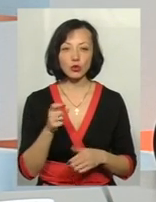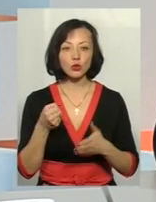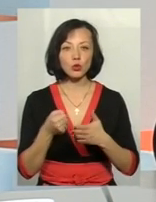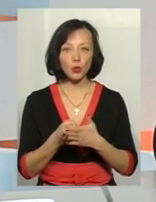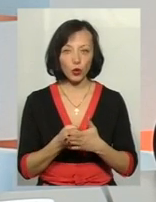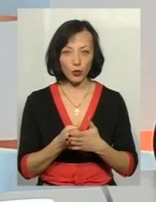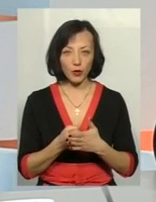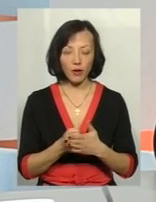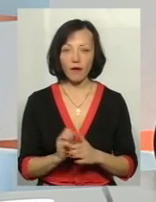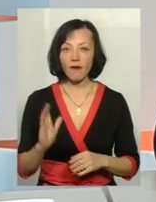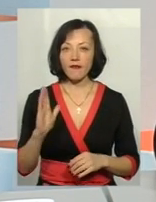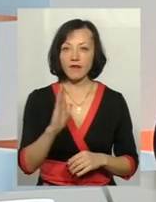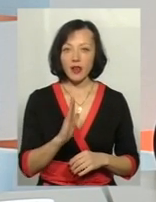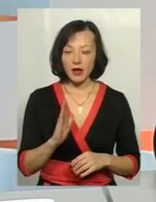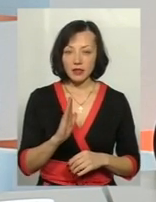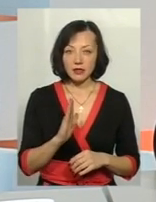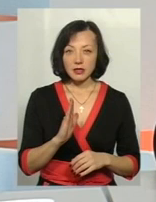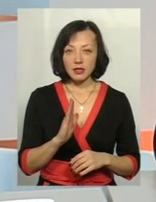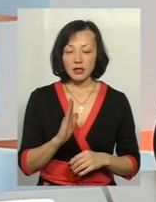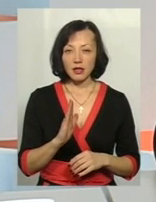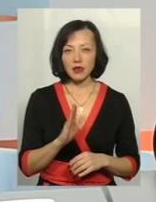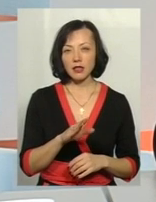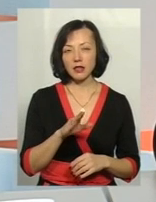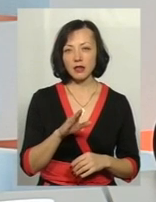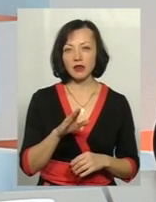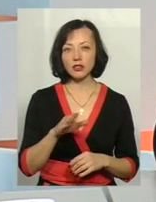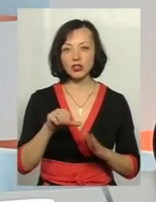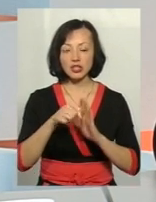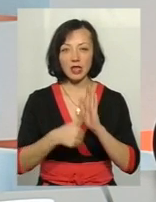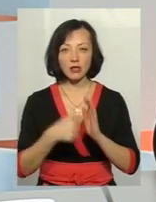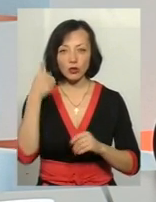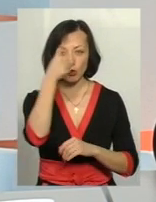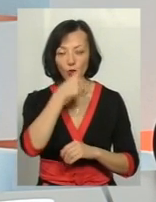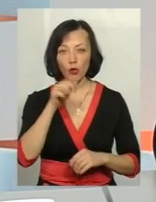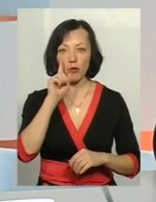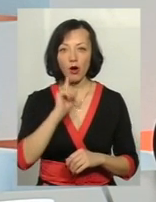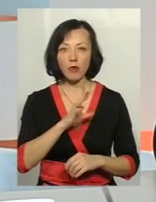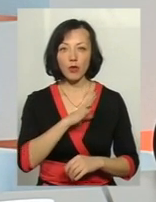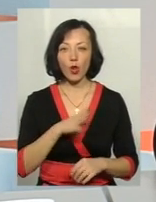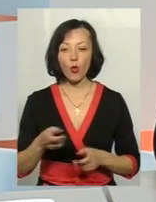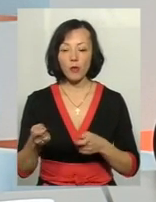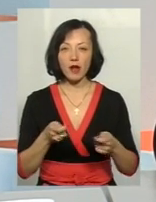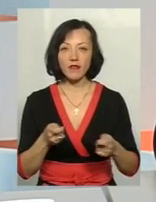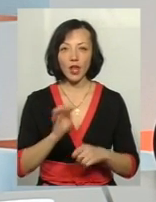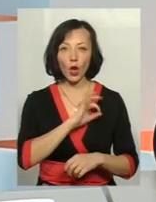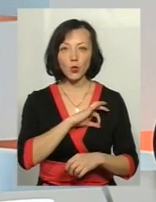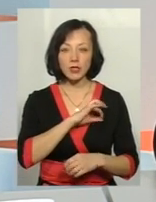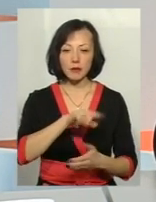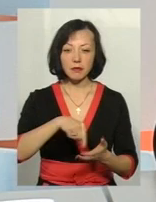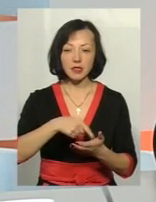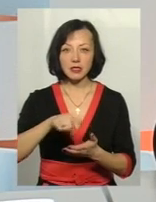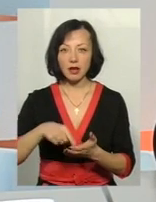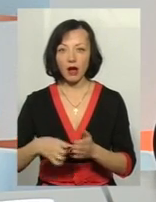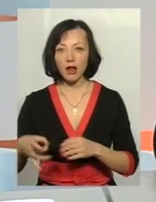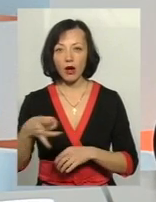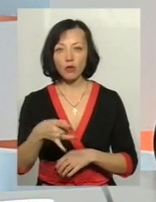вересня чи до травня 2016 року, поки існували управління територіального управління юстиції в містах і районах,